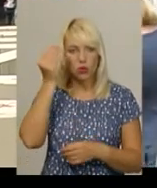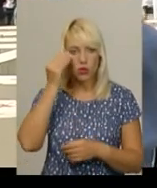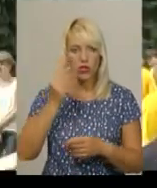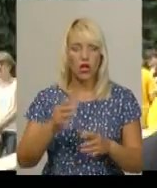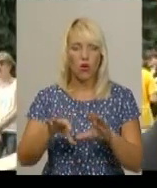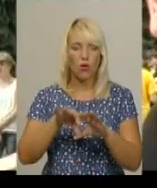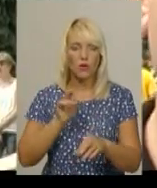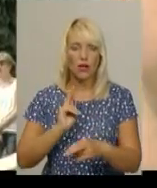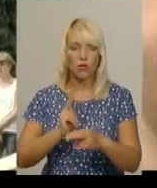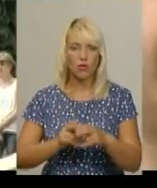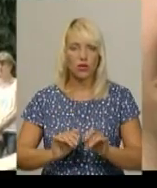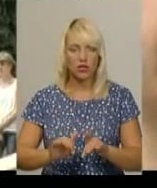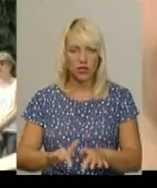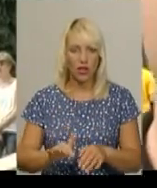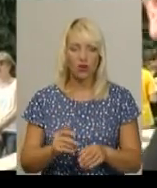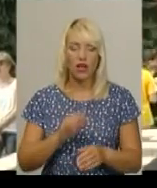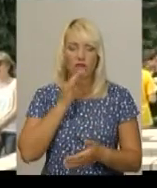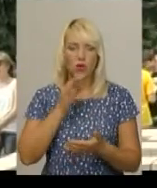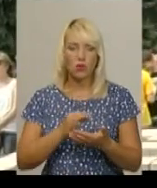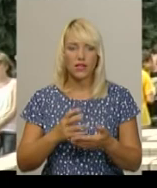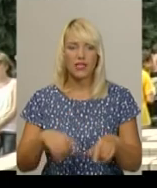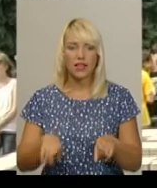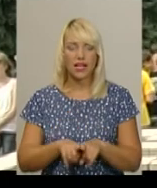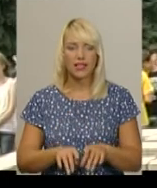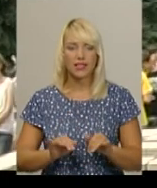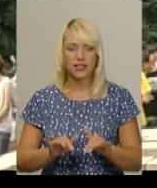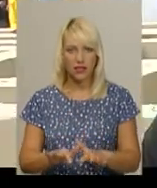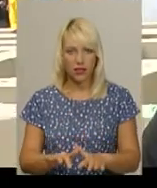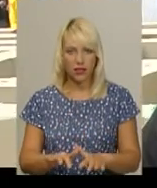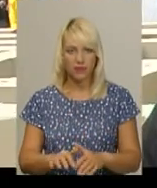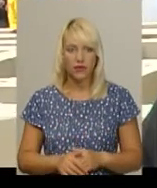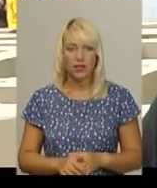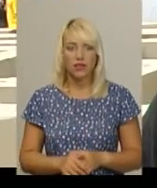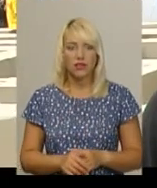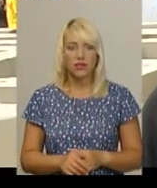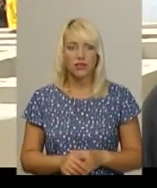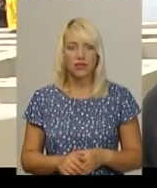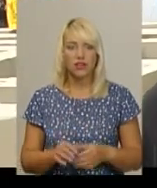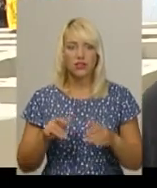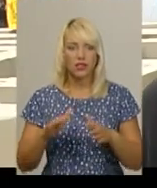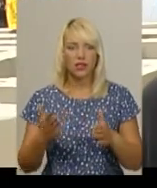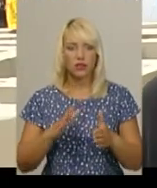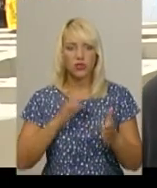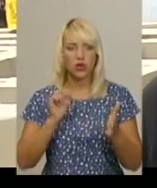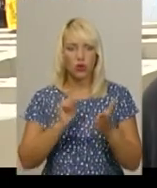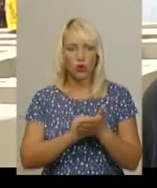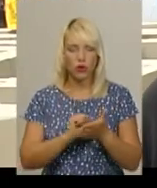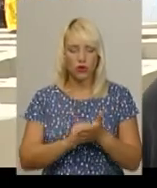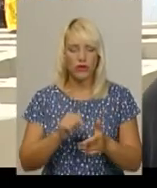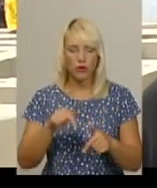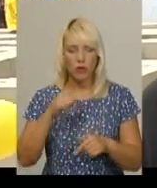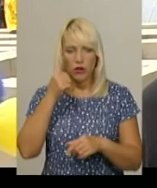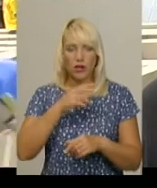заходи. Відповідальність за такі діяння, безпосередньо за діяння, які задокументовані були в поточному році, передбачає